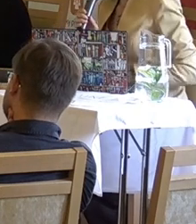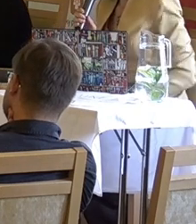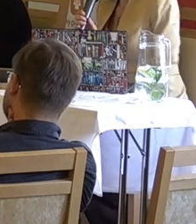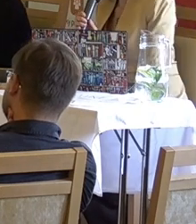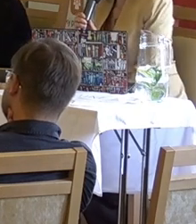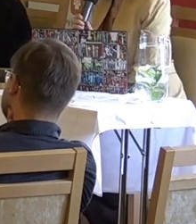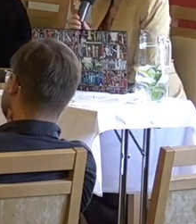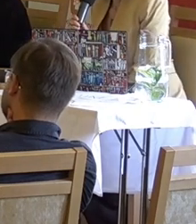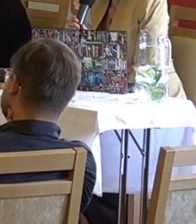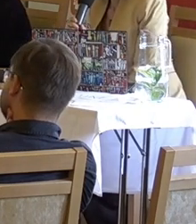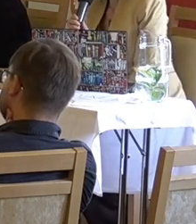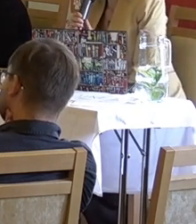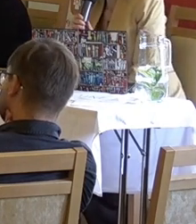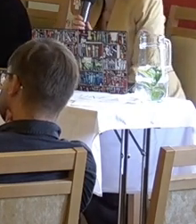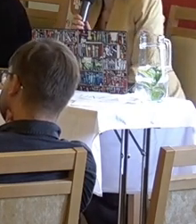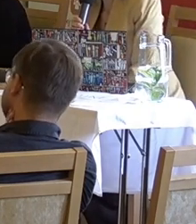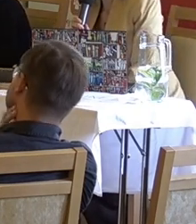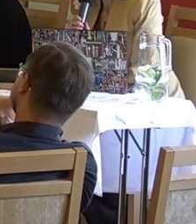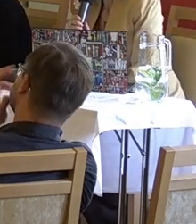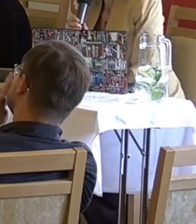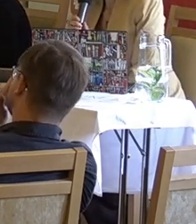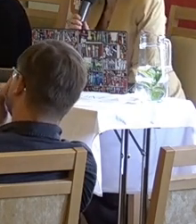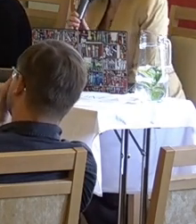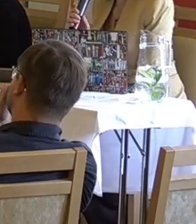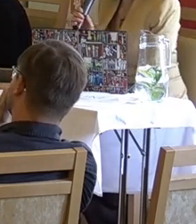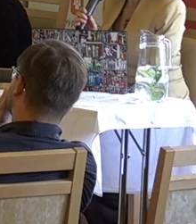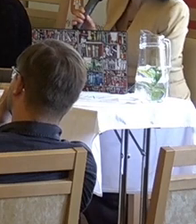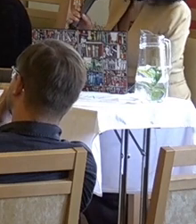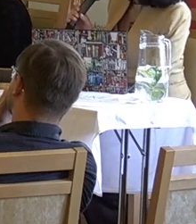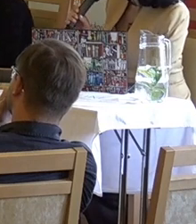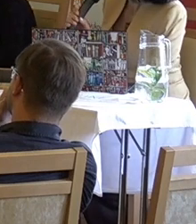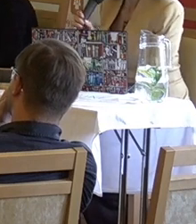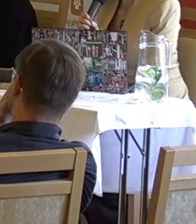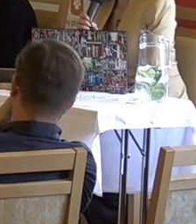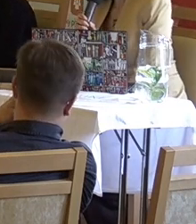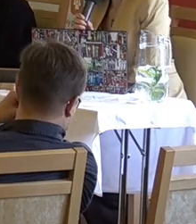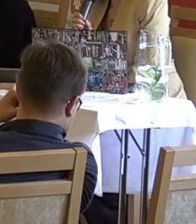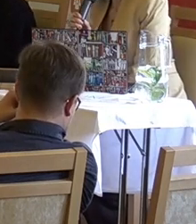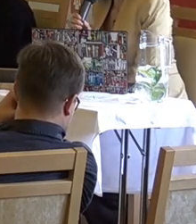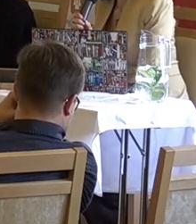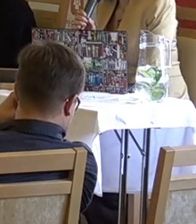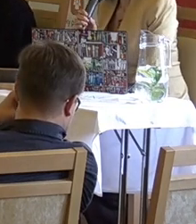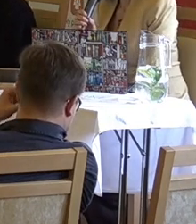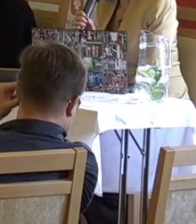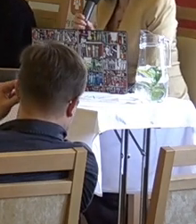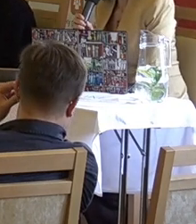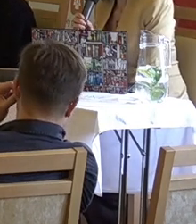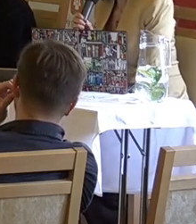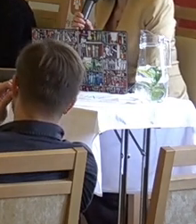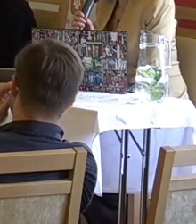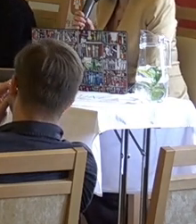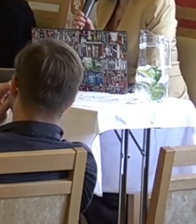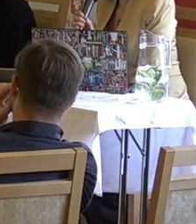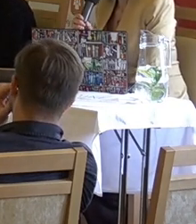naši diváci online, kdo bude mluvit a vaše jména. Já bych se